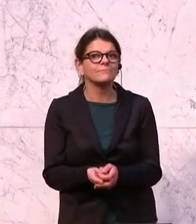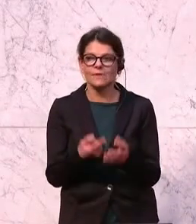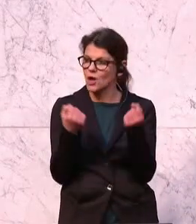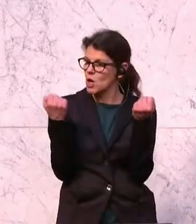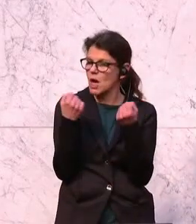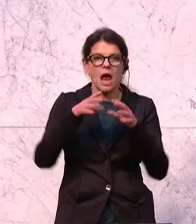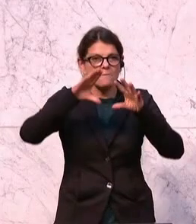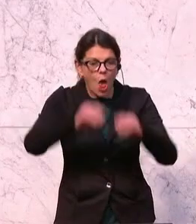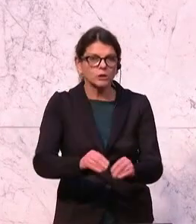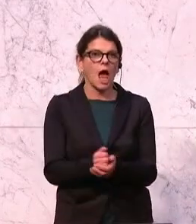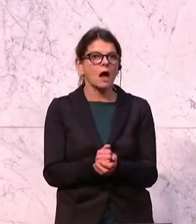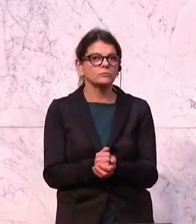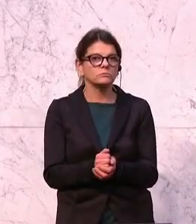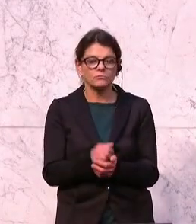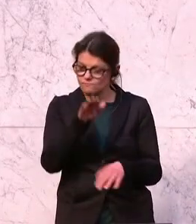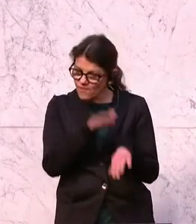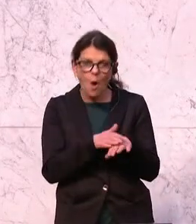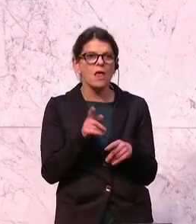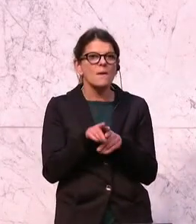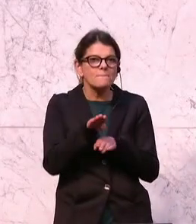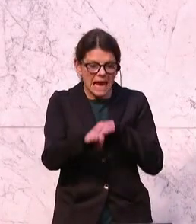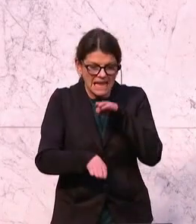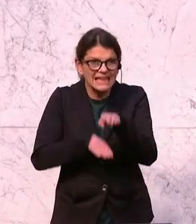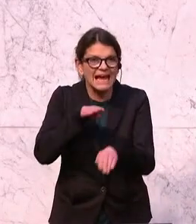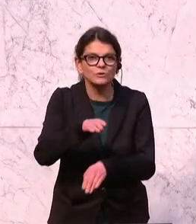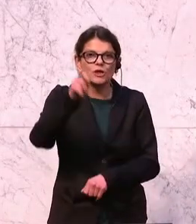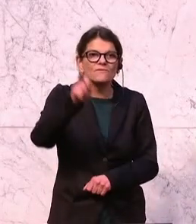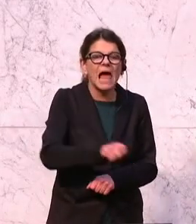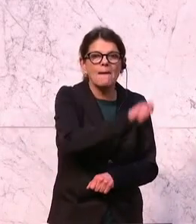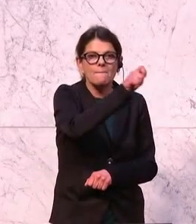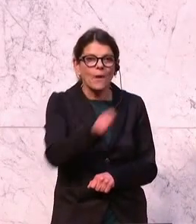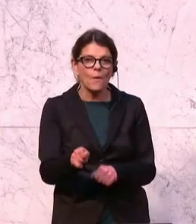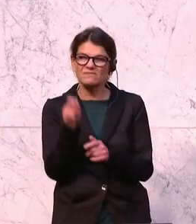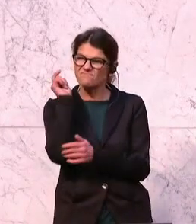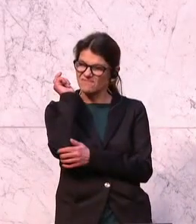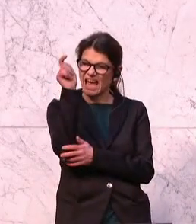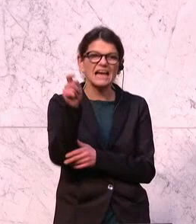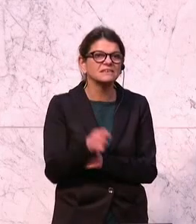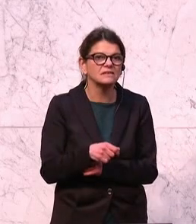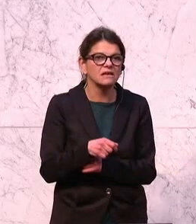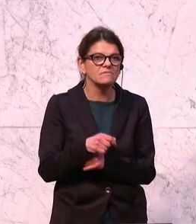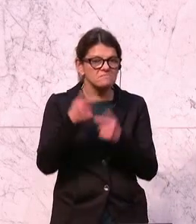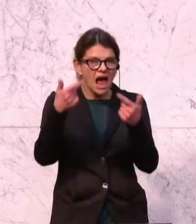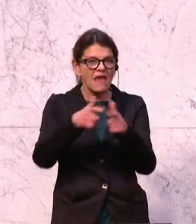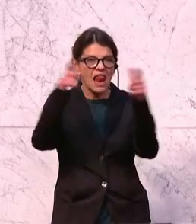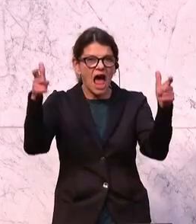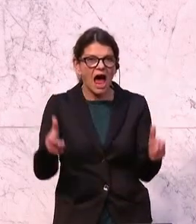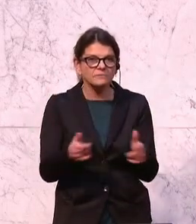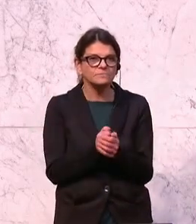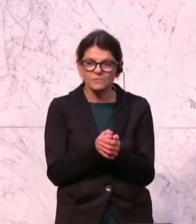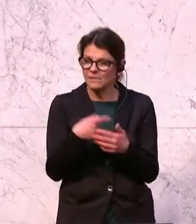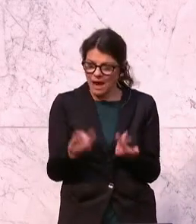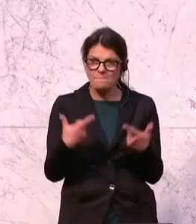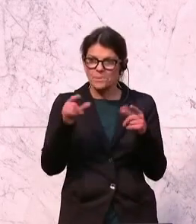Lockdowns verhängt und Betretungsverbote verhängt in Freiluftanlagen und haben damit